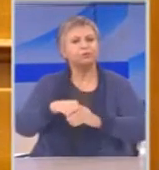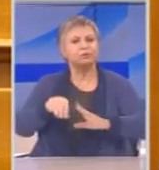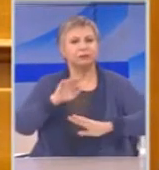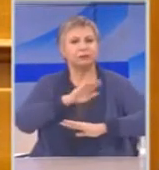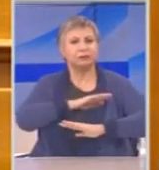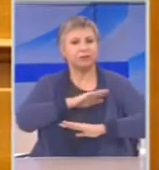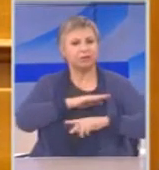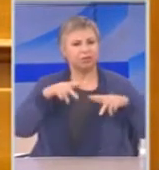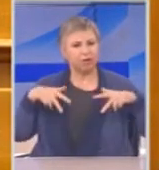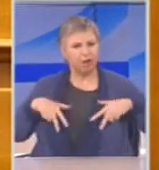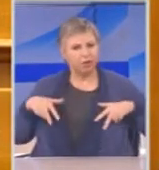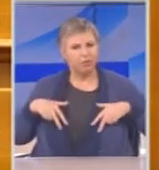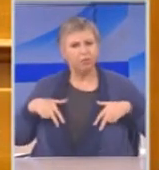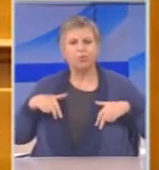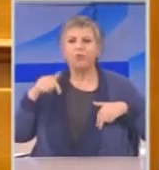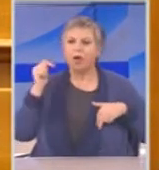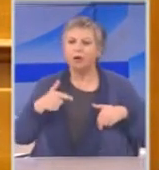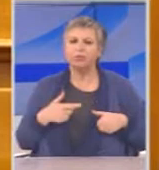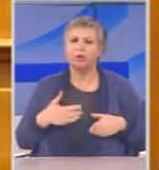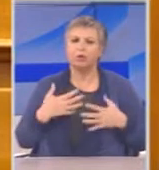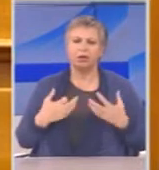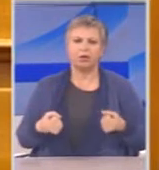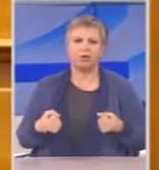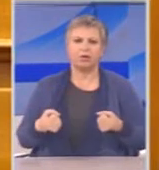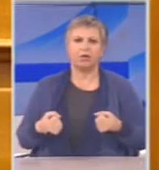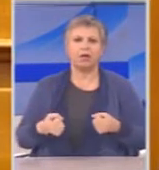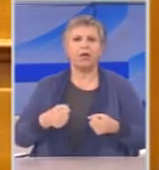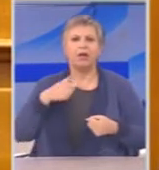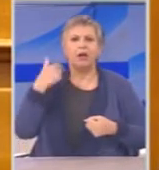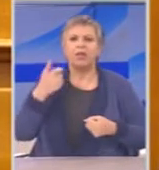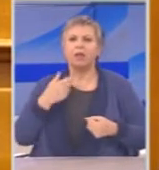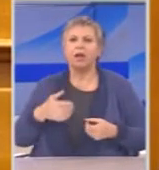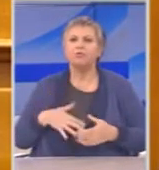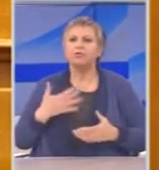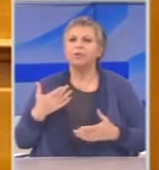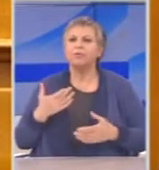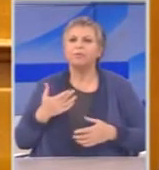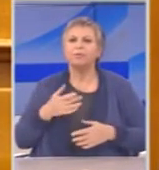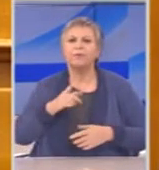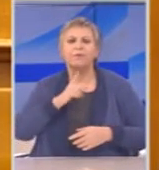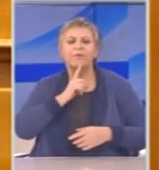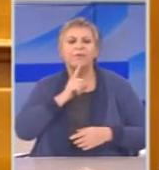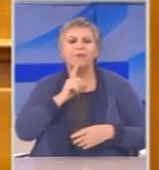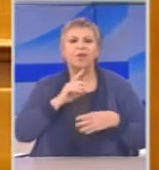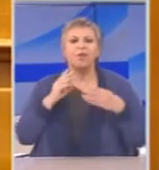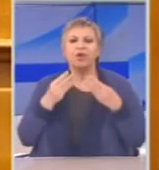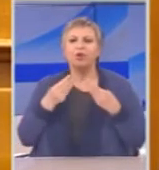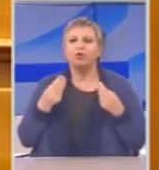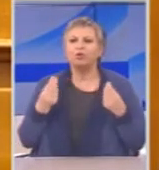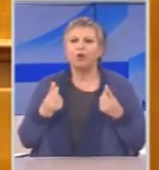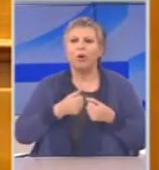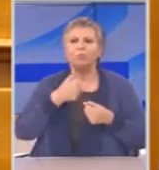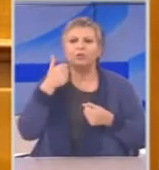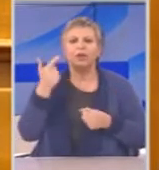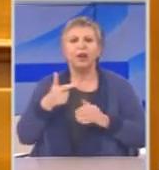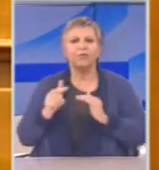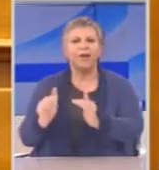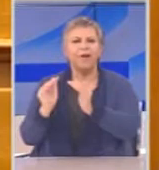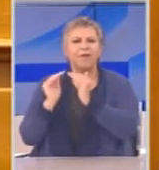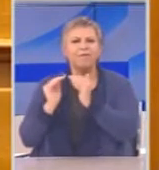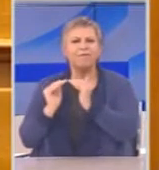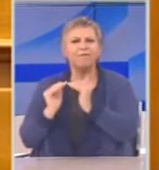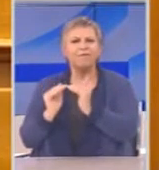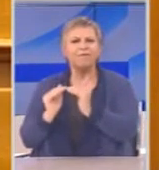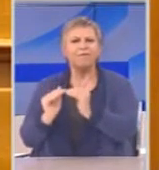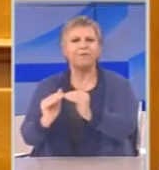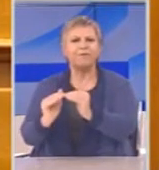Υγέσης Εξοπλισμών και Ανανοίξεις θα βρει σκελετούς. Όμως βρισκόμαστε σε μια κατάσταση στην οποία διαφέρει και